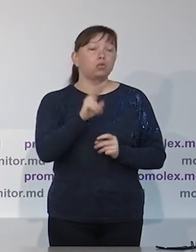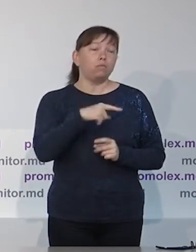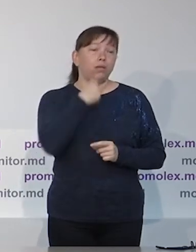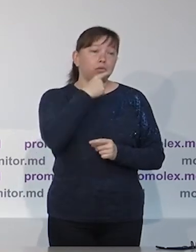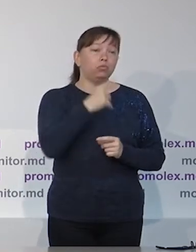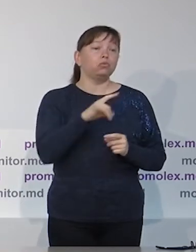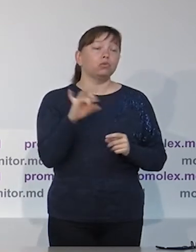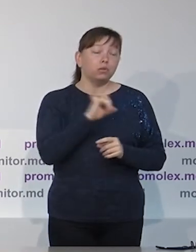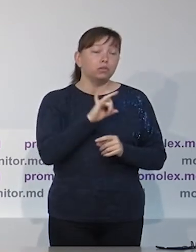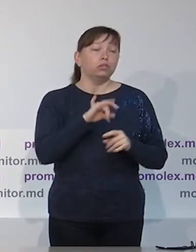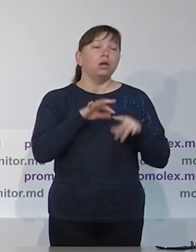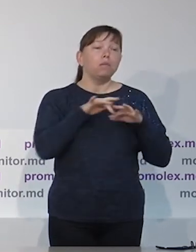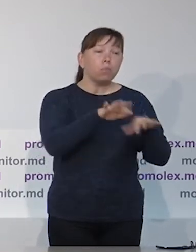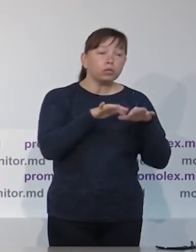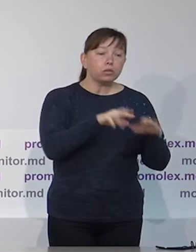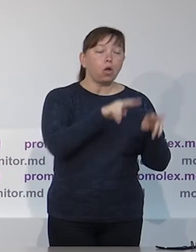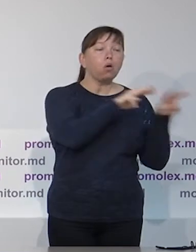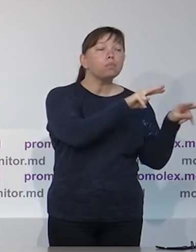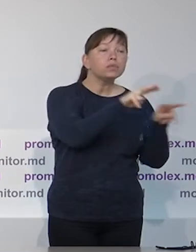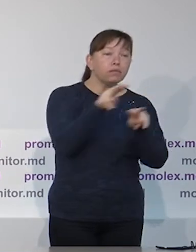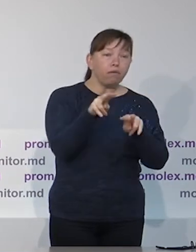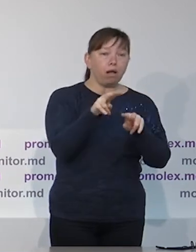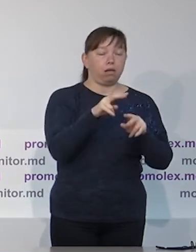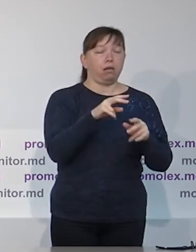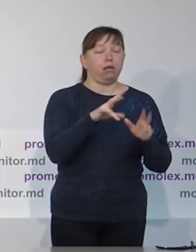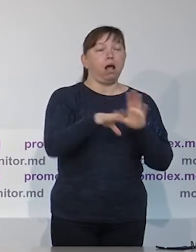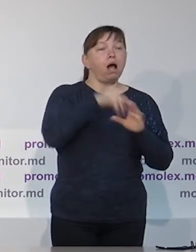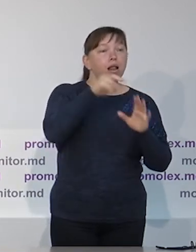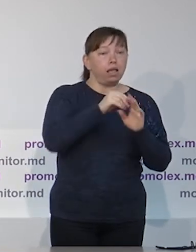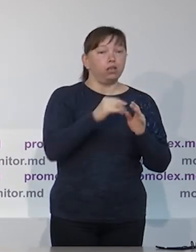предыдущих выборах. То есть, ну вот, в целом,